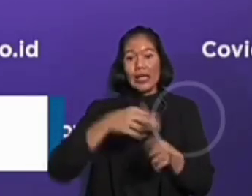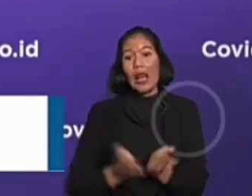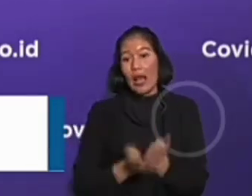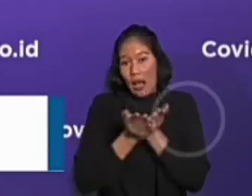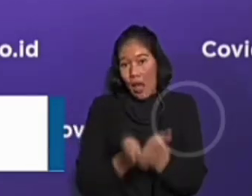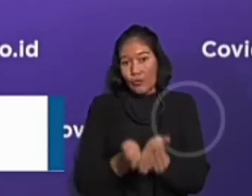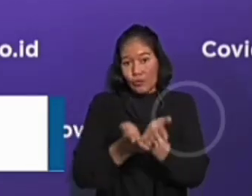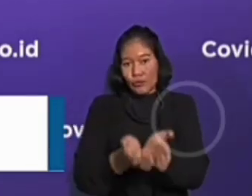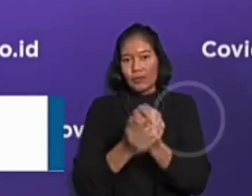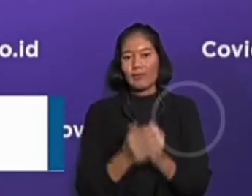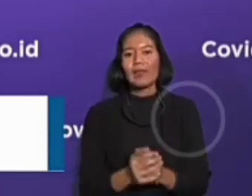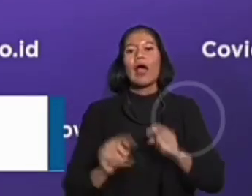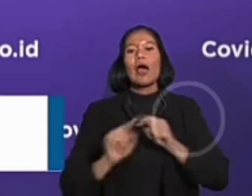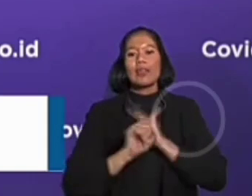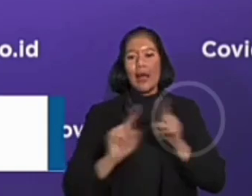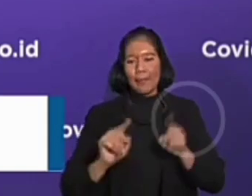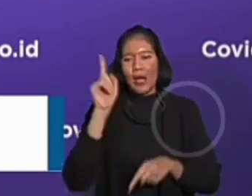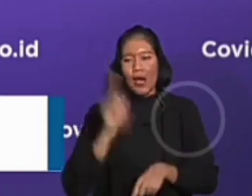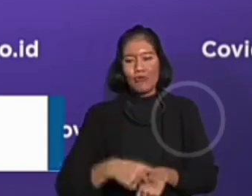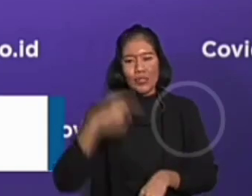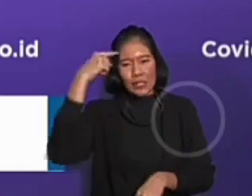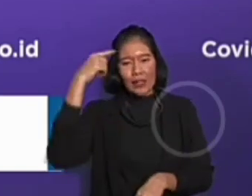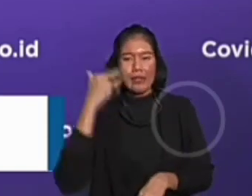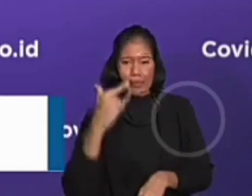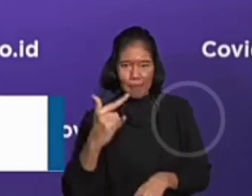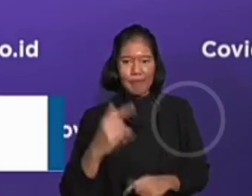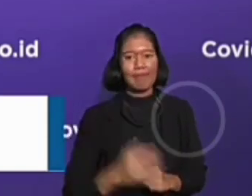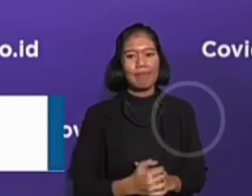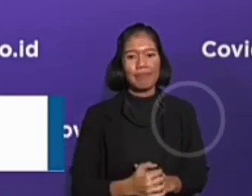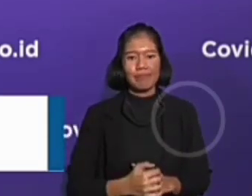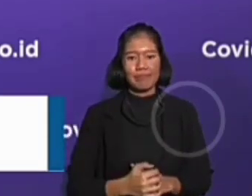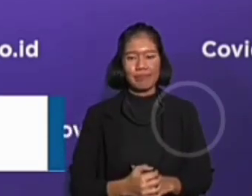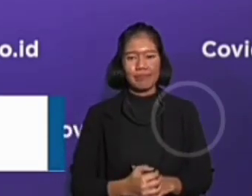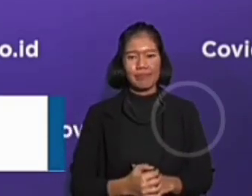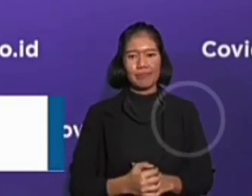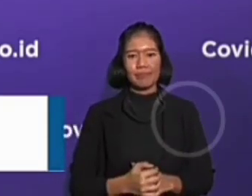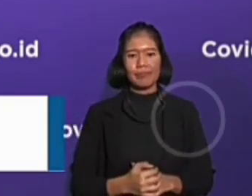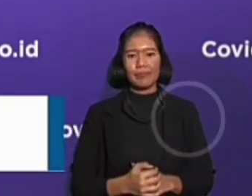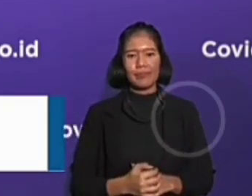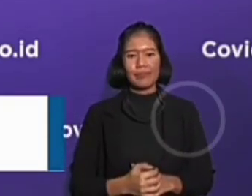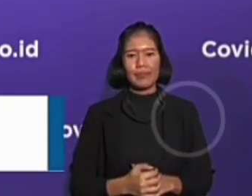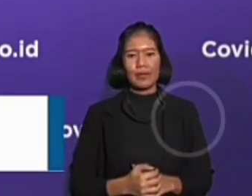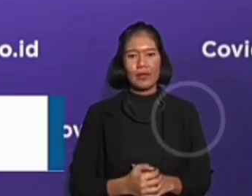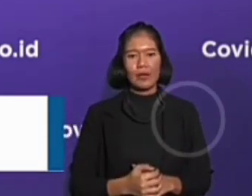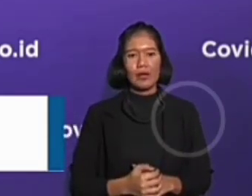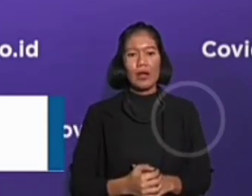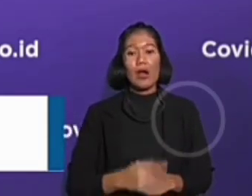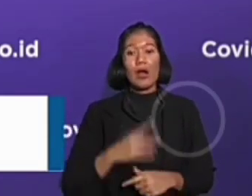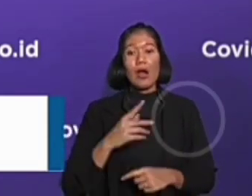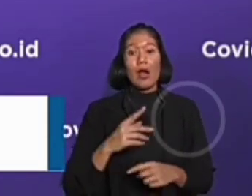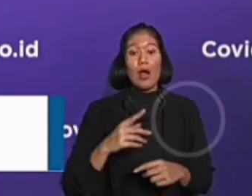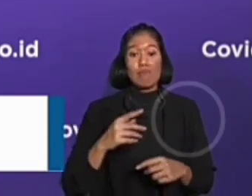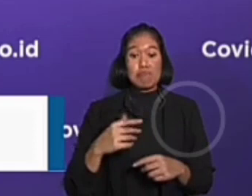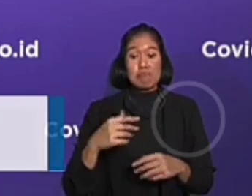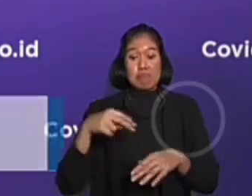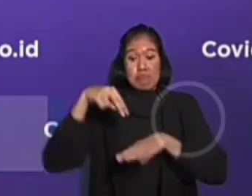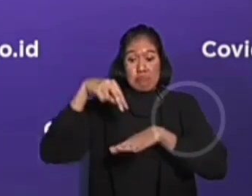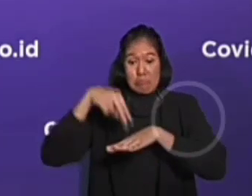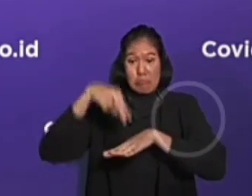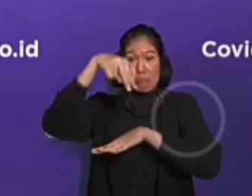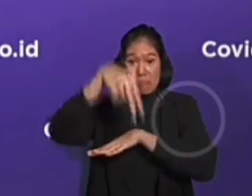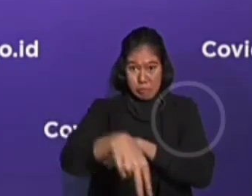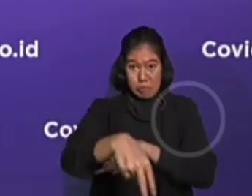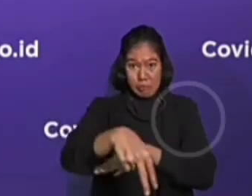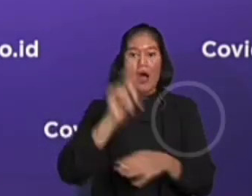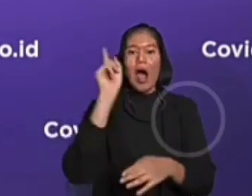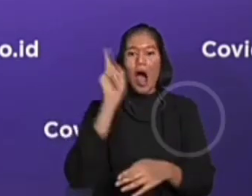tetap harus diingat, sekali lagi, namun tetap harus diingat setelah sampai ke daerah untuk segera melapor kepada